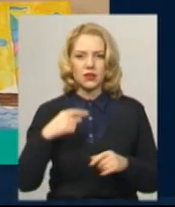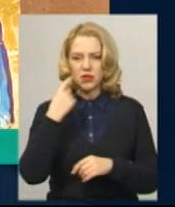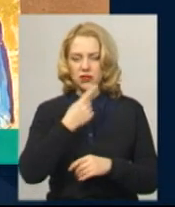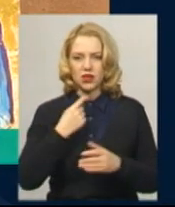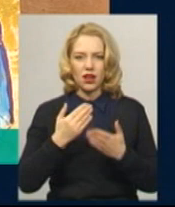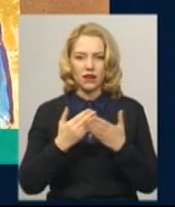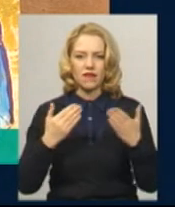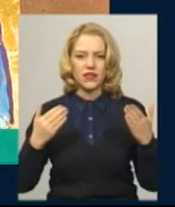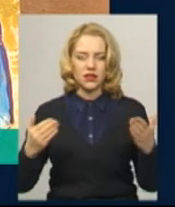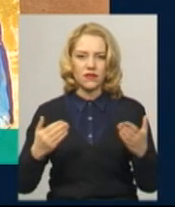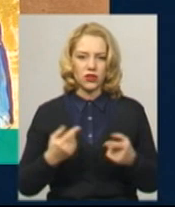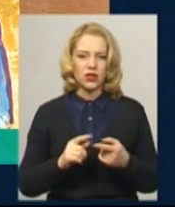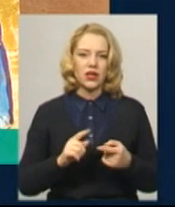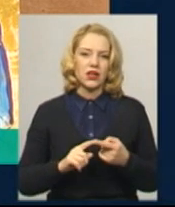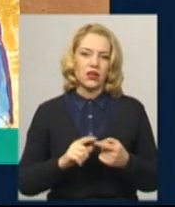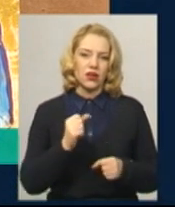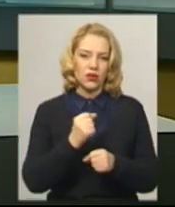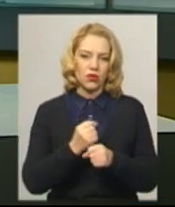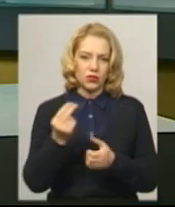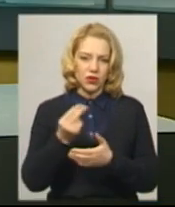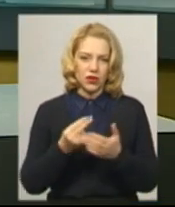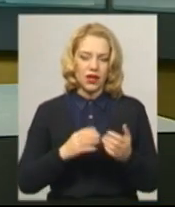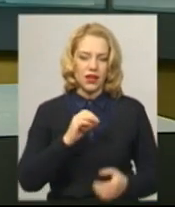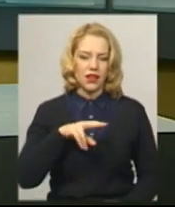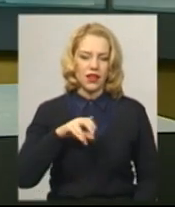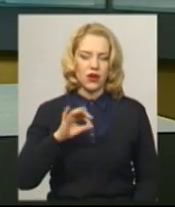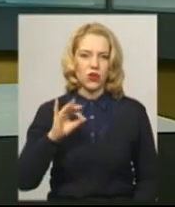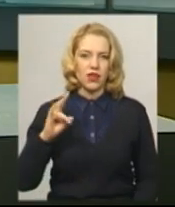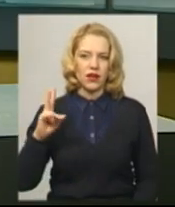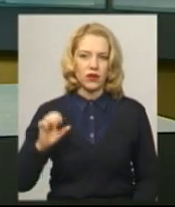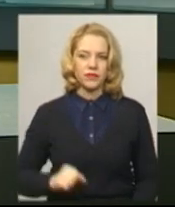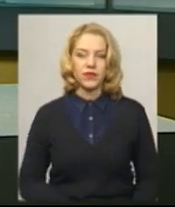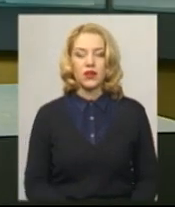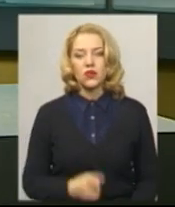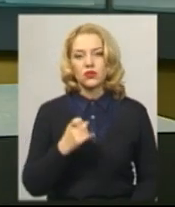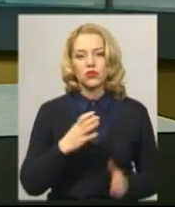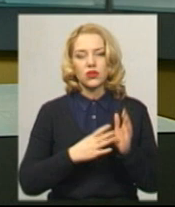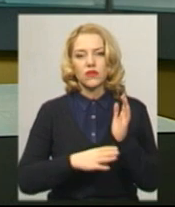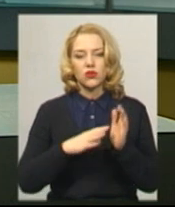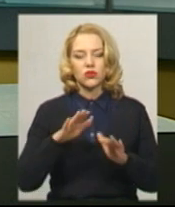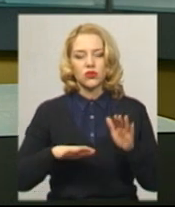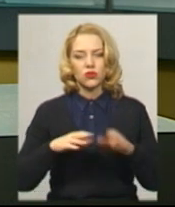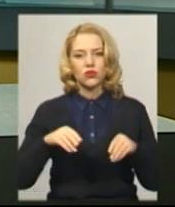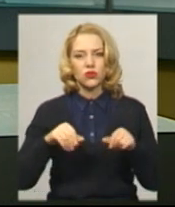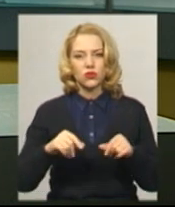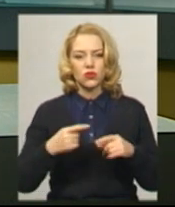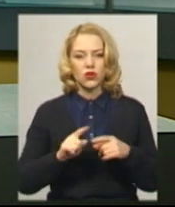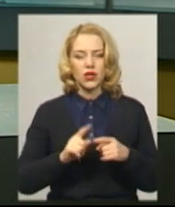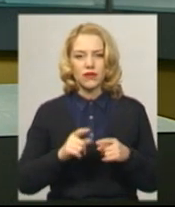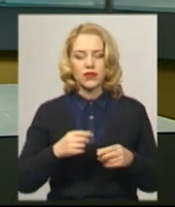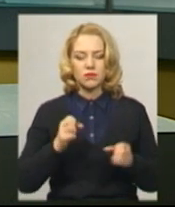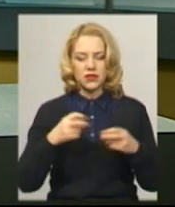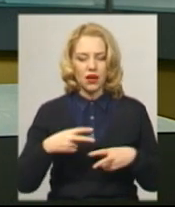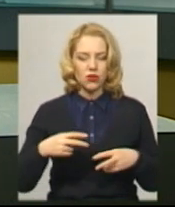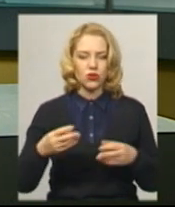-річної Елеонори Стрілецької. Музика 190 тонн солі та 40 тонн спеціальної суміші висипали на